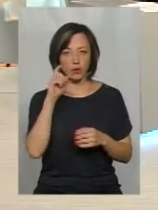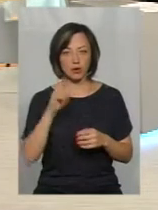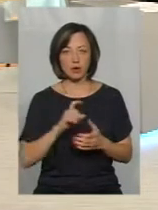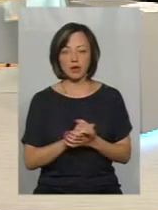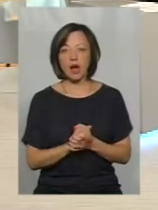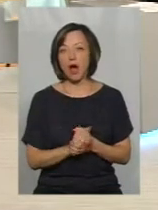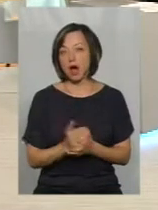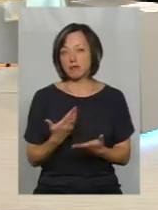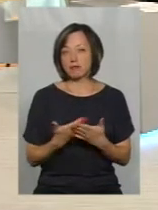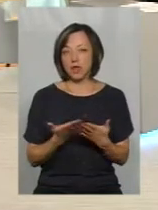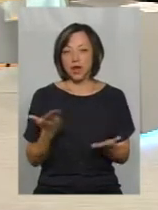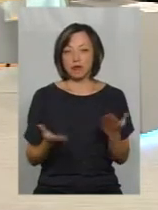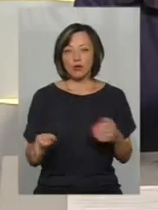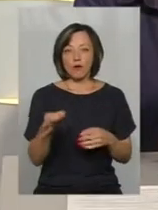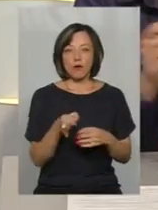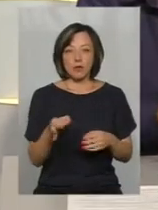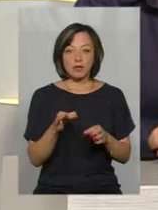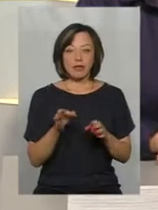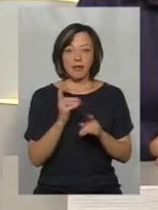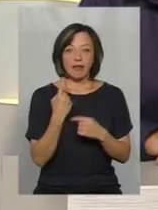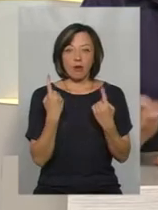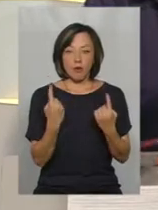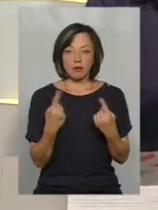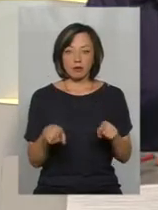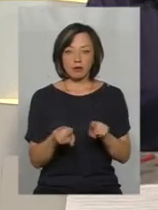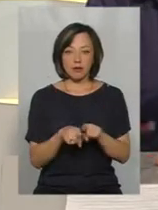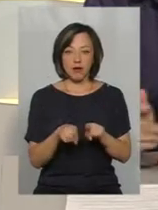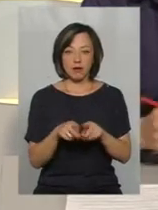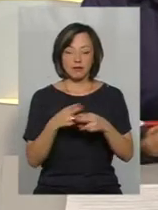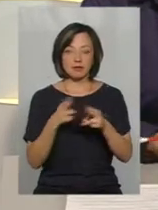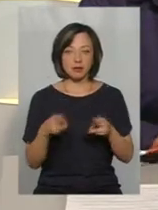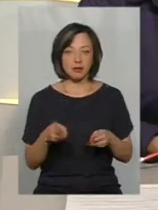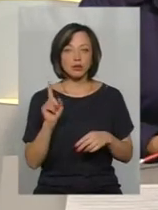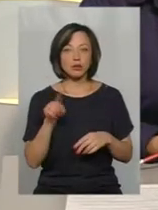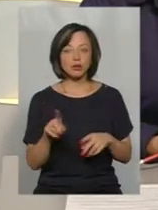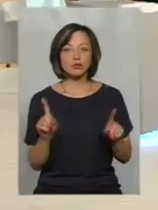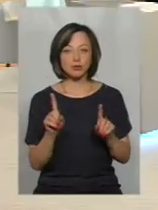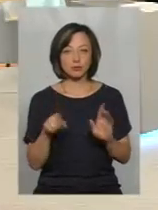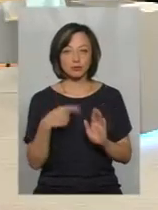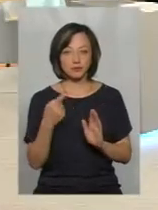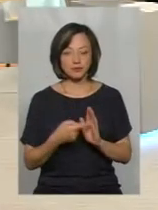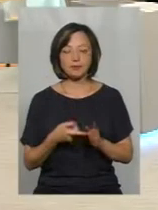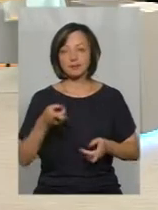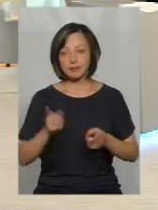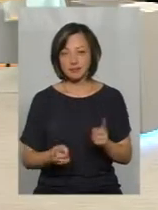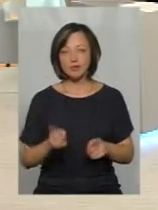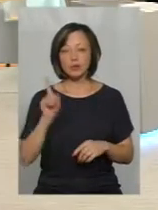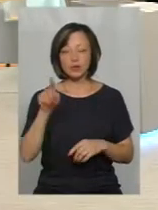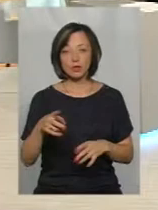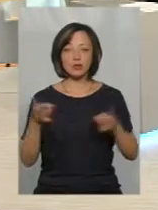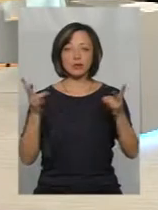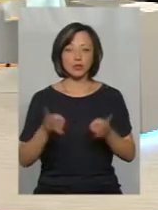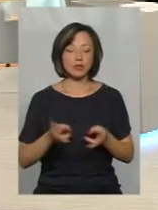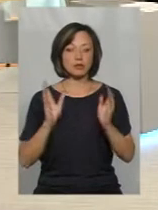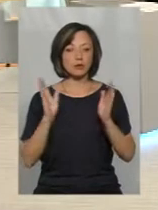А якщо в області буде не одна така станція тоді? Звісно, тоді потрібно буде